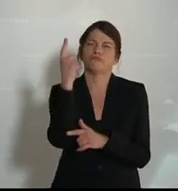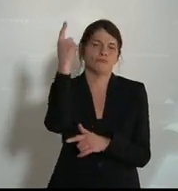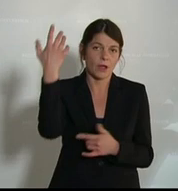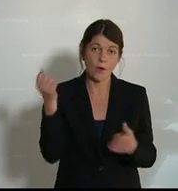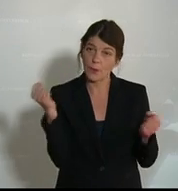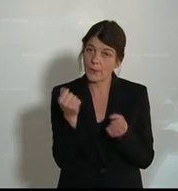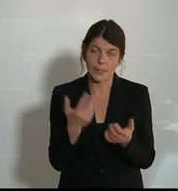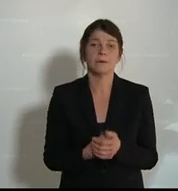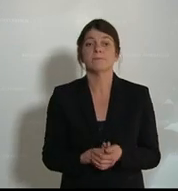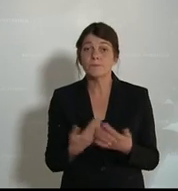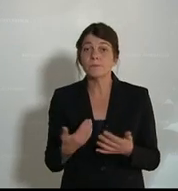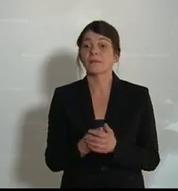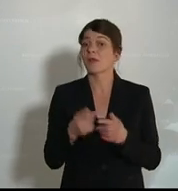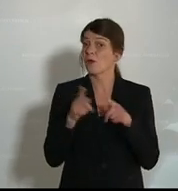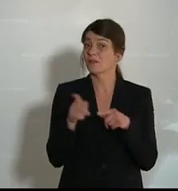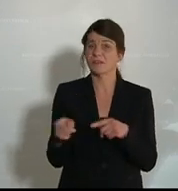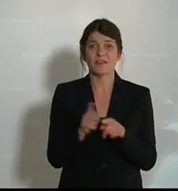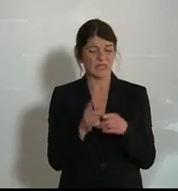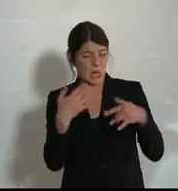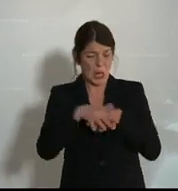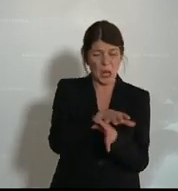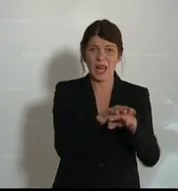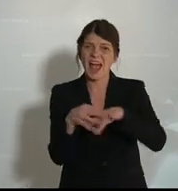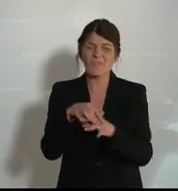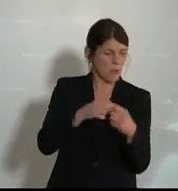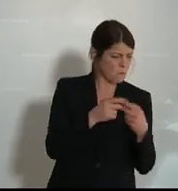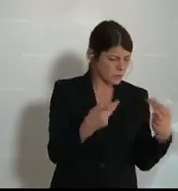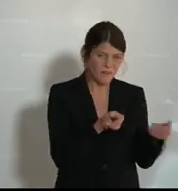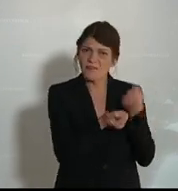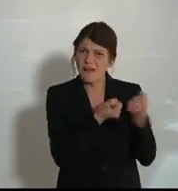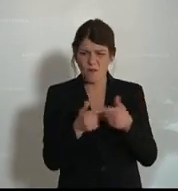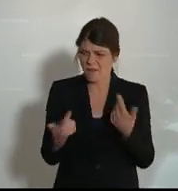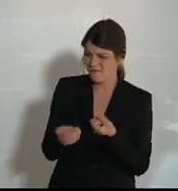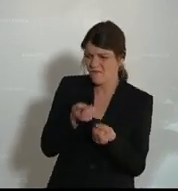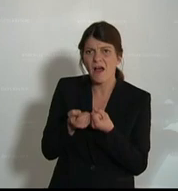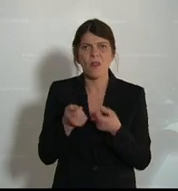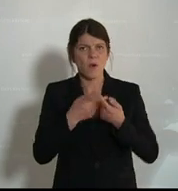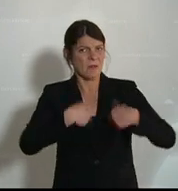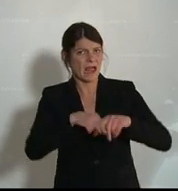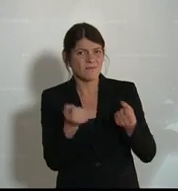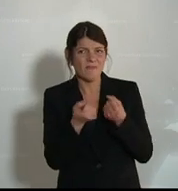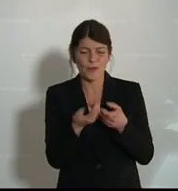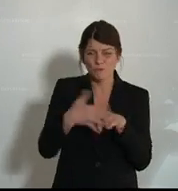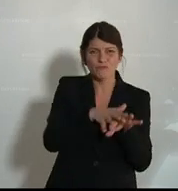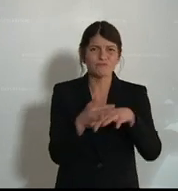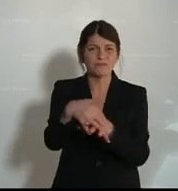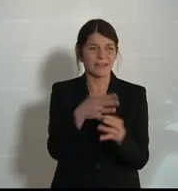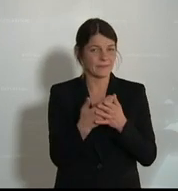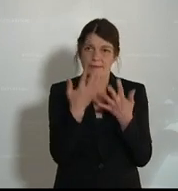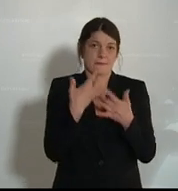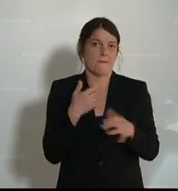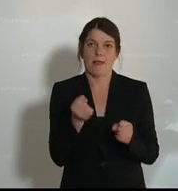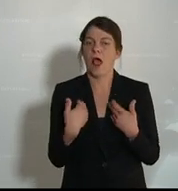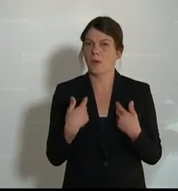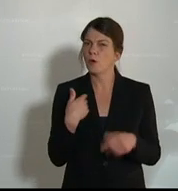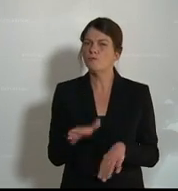enorm ist und weil das alles so verflochten ist, Bundesverwaltung, Landesverwaltungen und Gemeindeverwaltungen. Wir haben sehr wohl